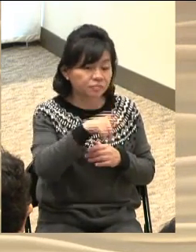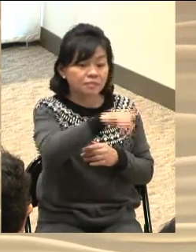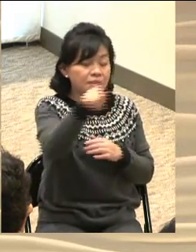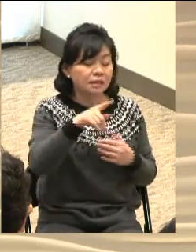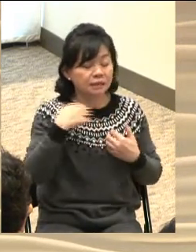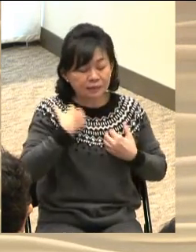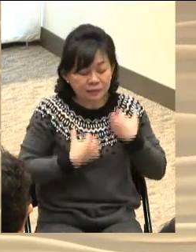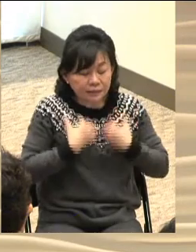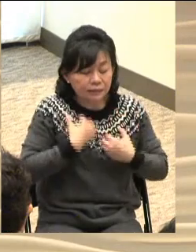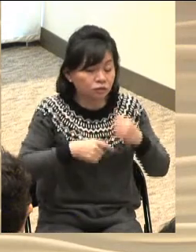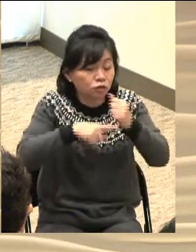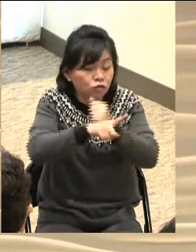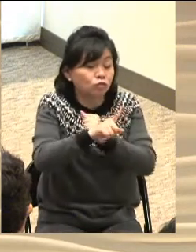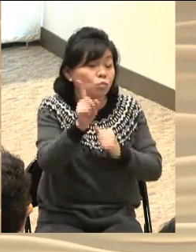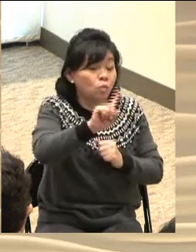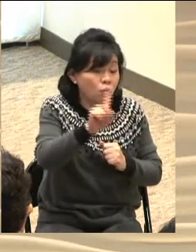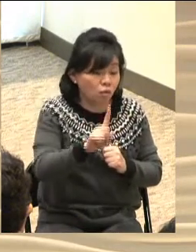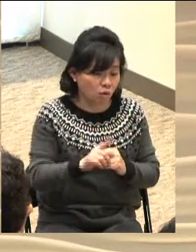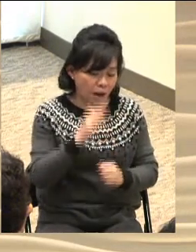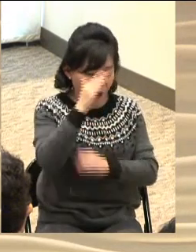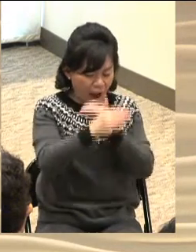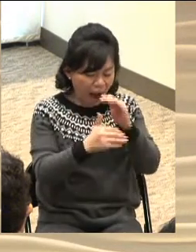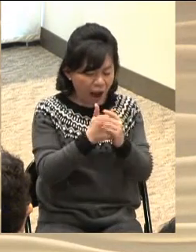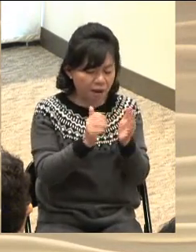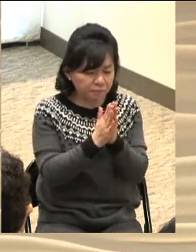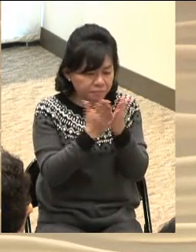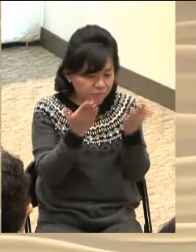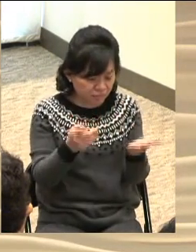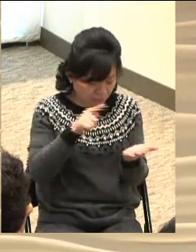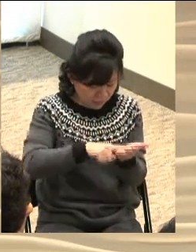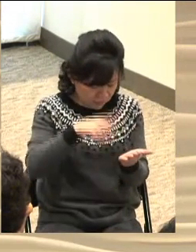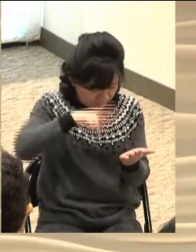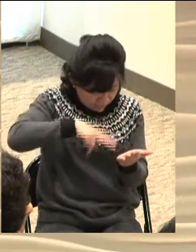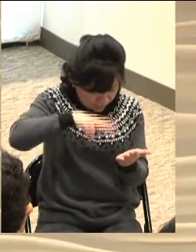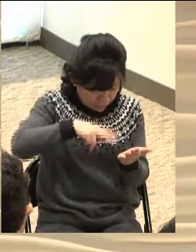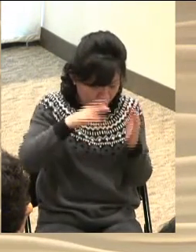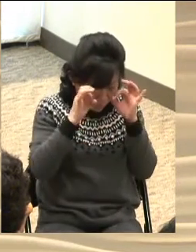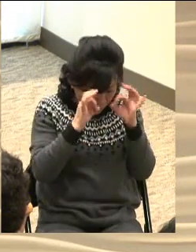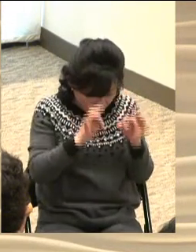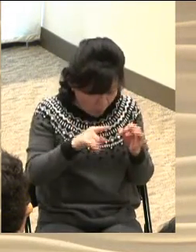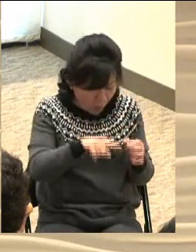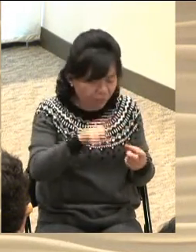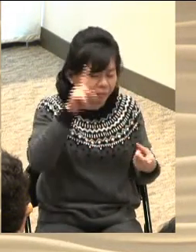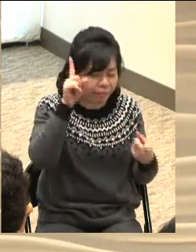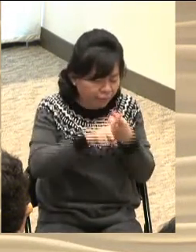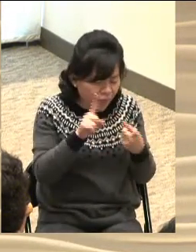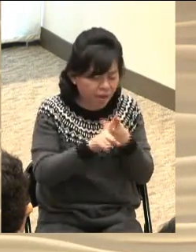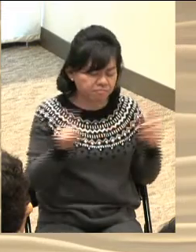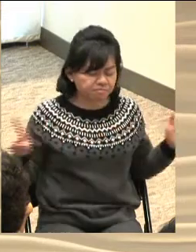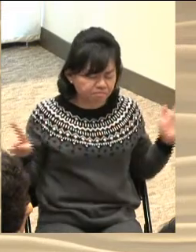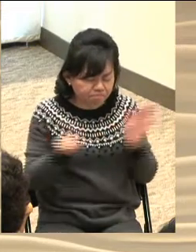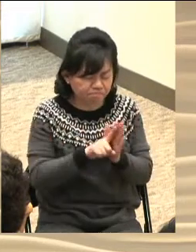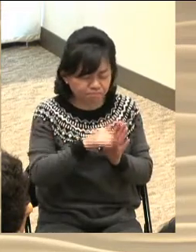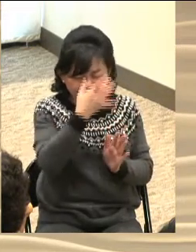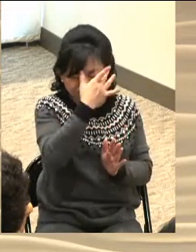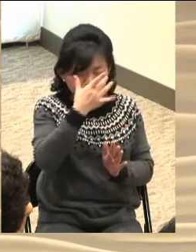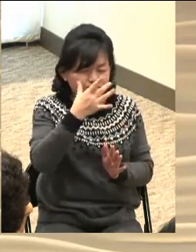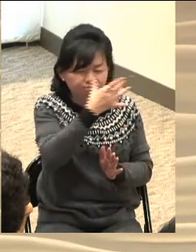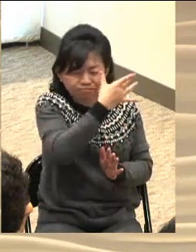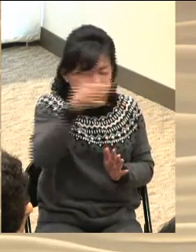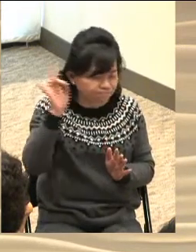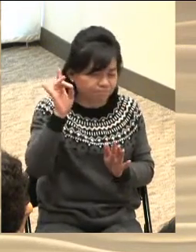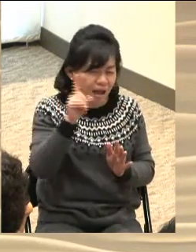나오는 것입니까? 하나님의 말씀을 있는 그대로 믿는 자들에게 허락되는 줄로 믿습니다